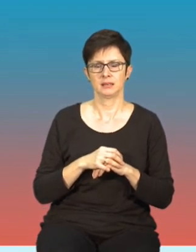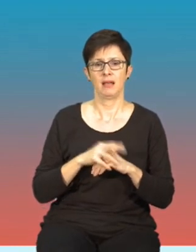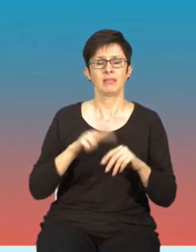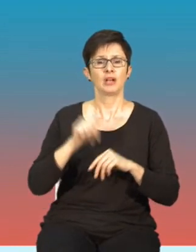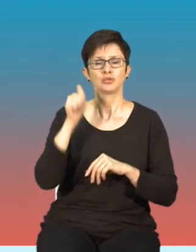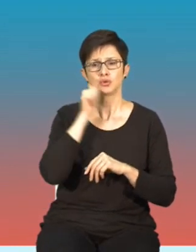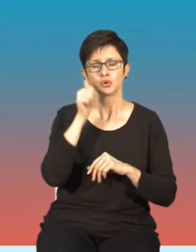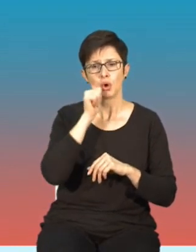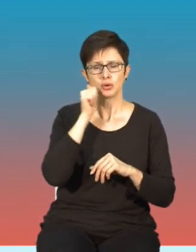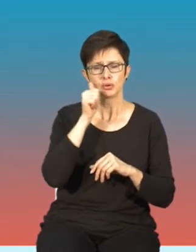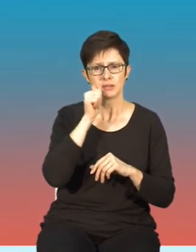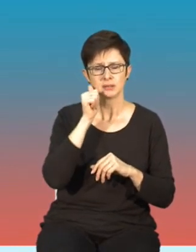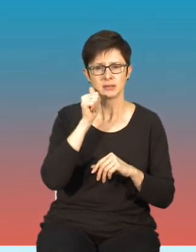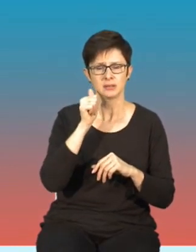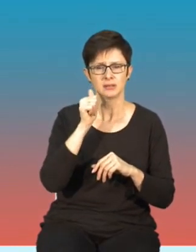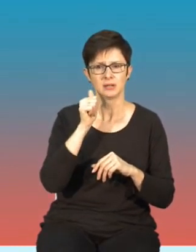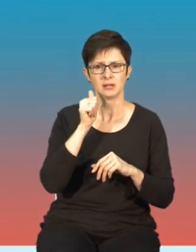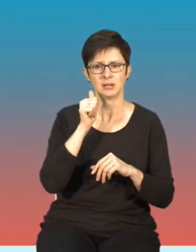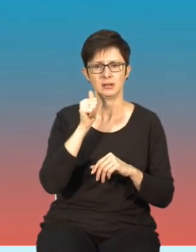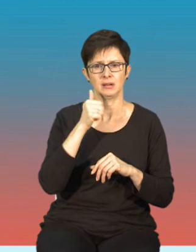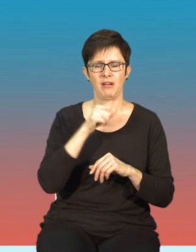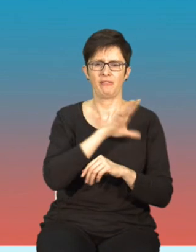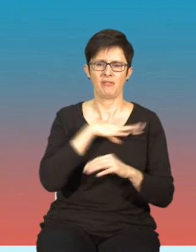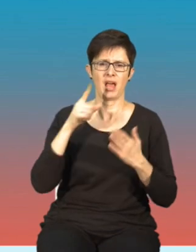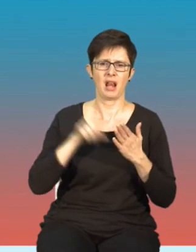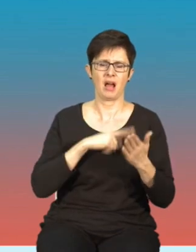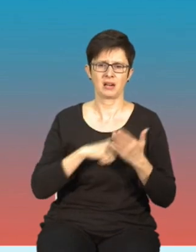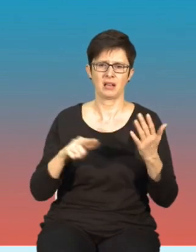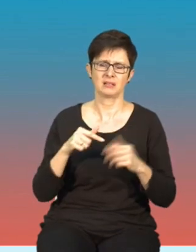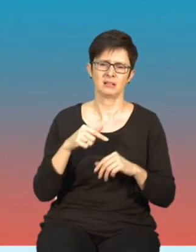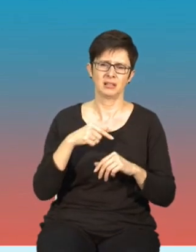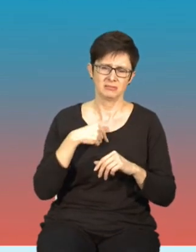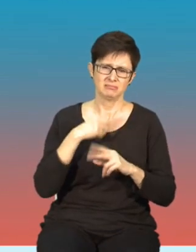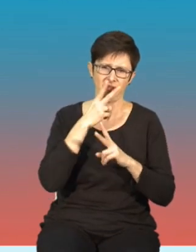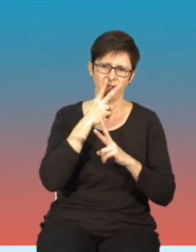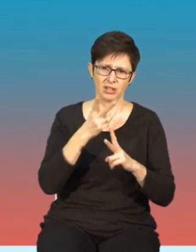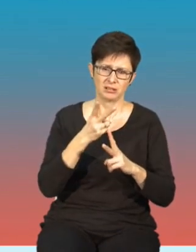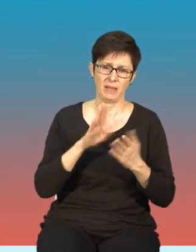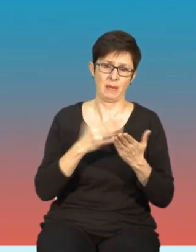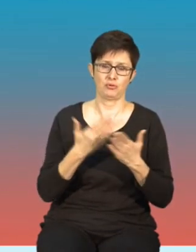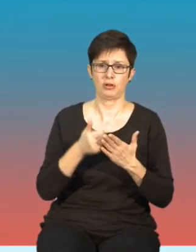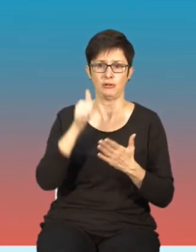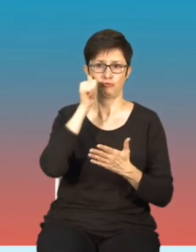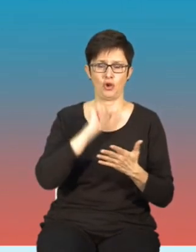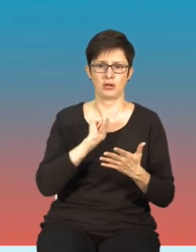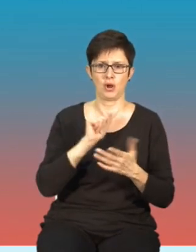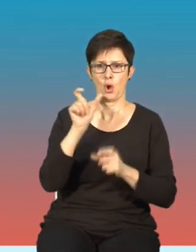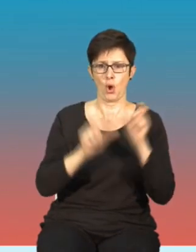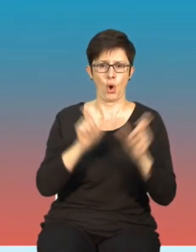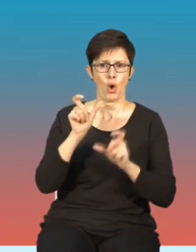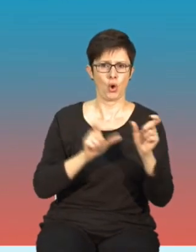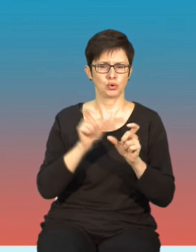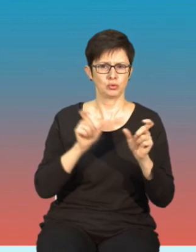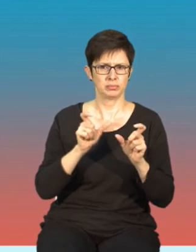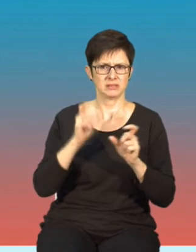codziennym funkcjonowaniu wielokrotnie jesteśmy świadkami, przykładowo w dniu wczorajszym, osób publicznych,